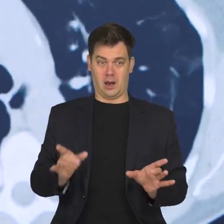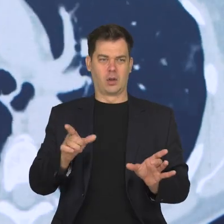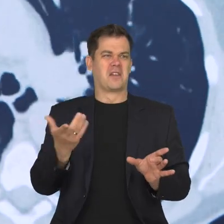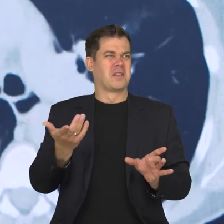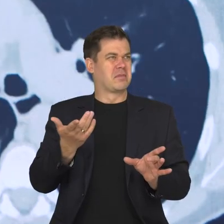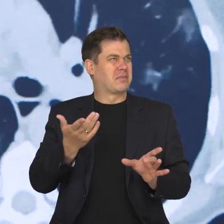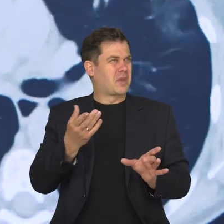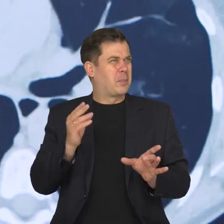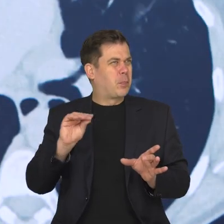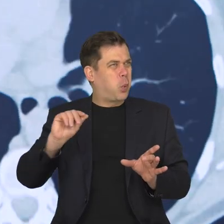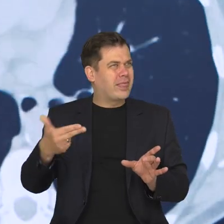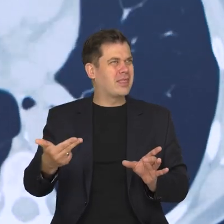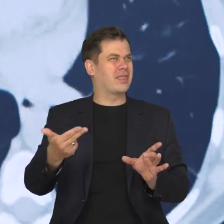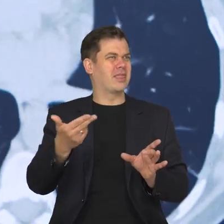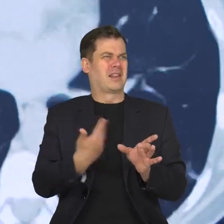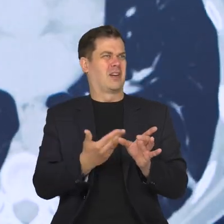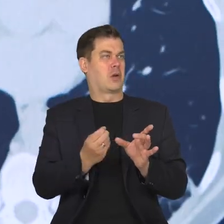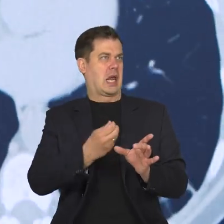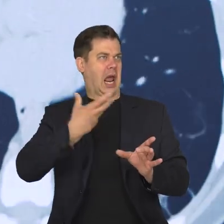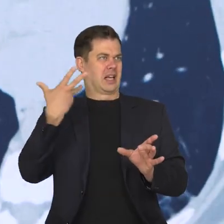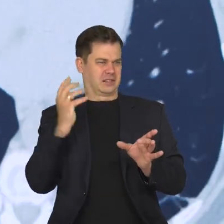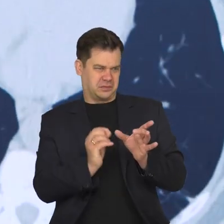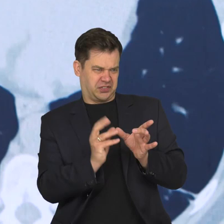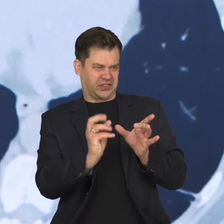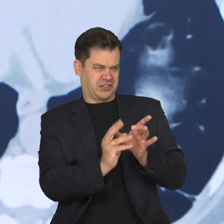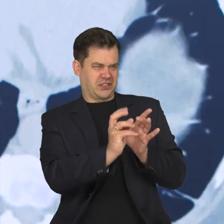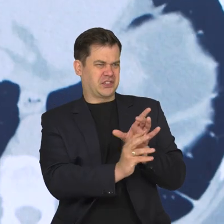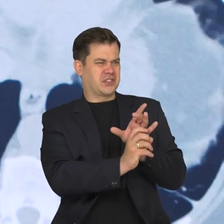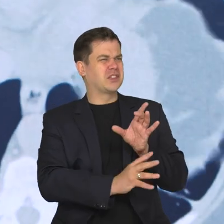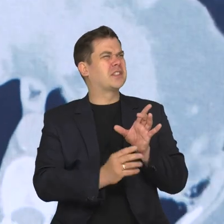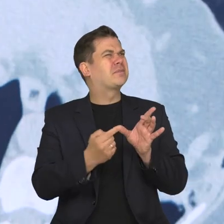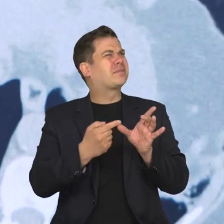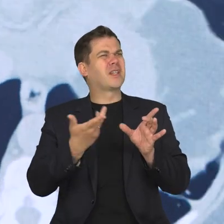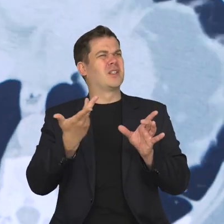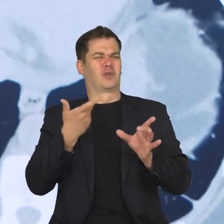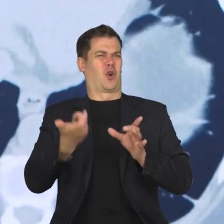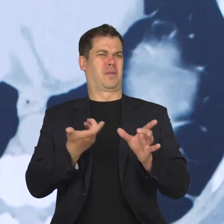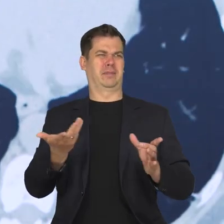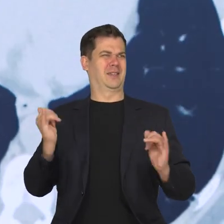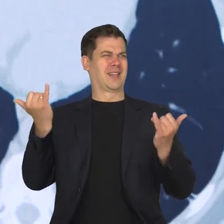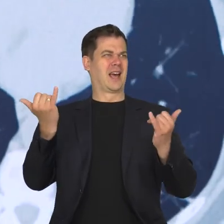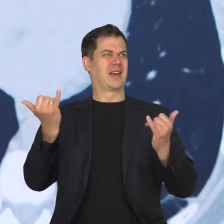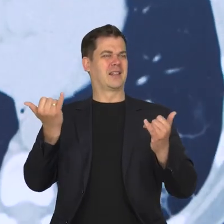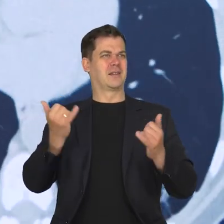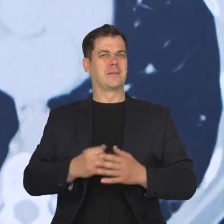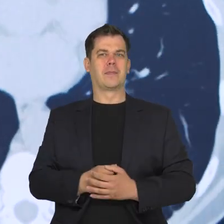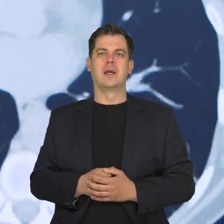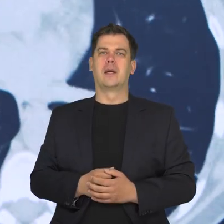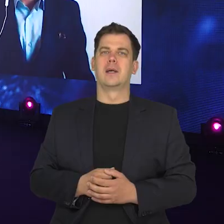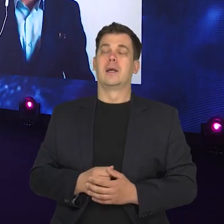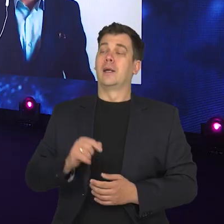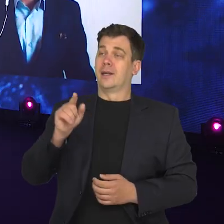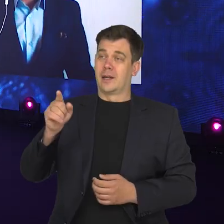się jakaś ciecz? Dlaczego to widać na jasny kolor? Co takiego właściwie dzieje się z naszymi płucami w efekcie przechodzenia przez tę chorobę?